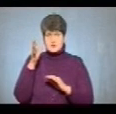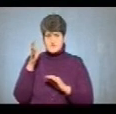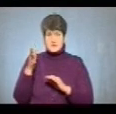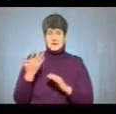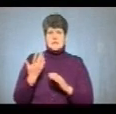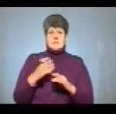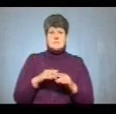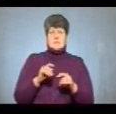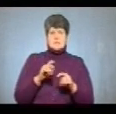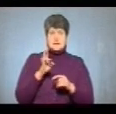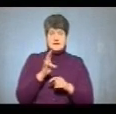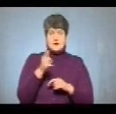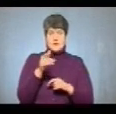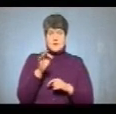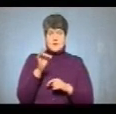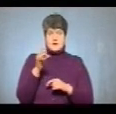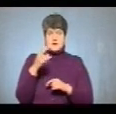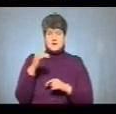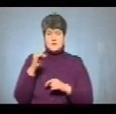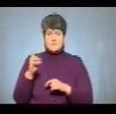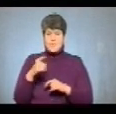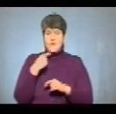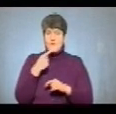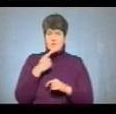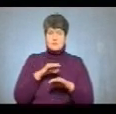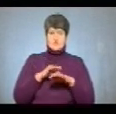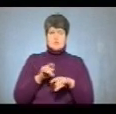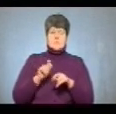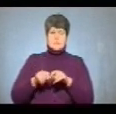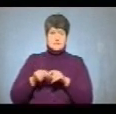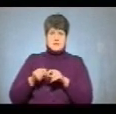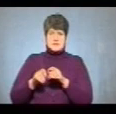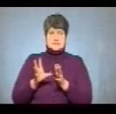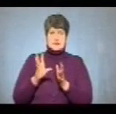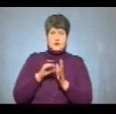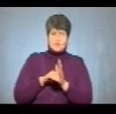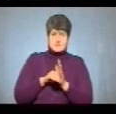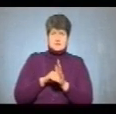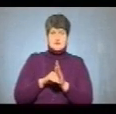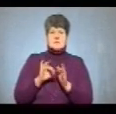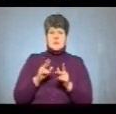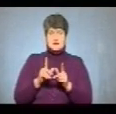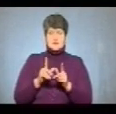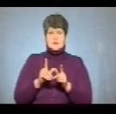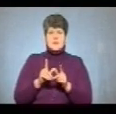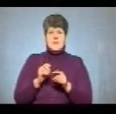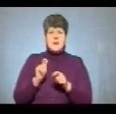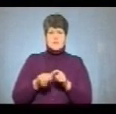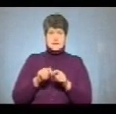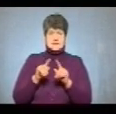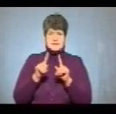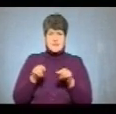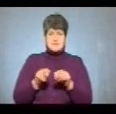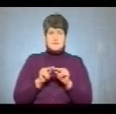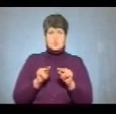інновацій та моніторингу Надія Гордіюк каже, проходження сертифікації зарахується як чергова або позачергова атестація педагогічного